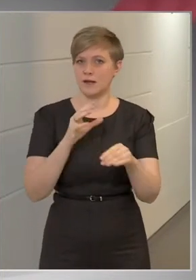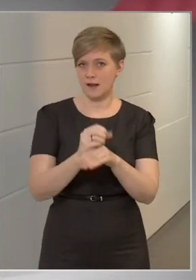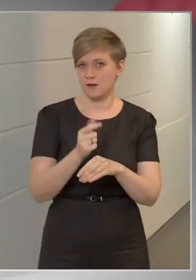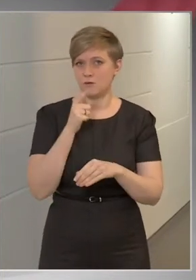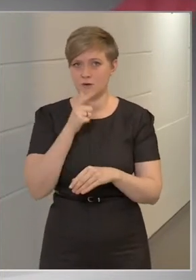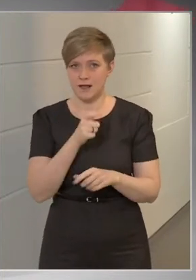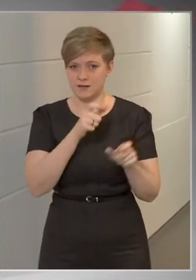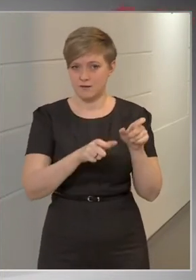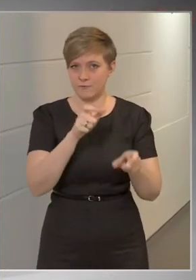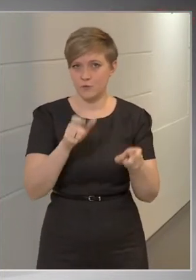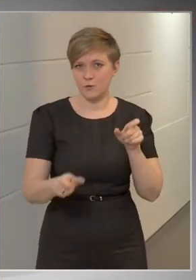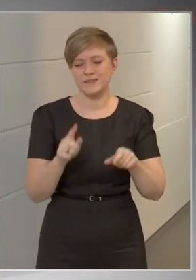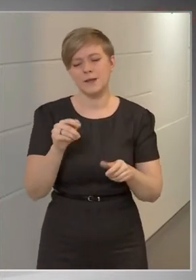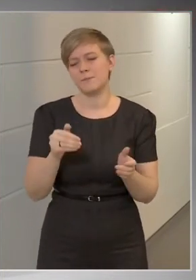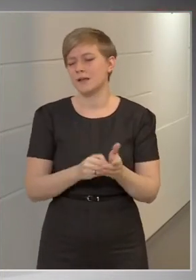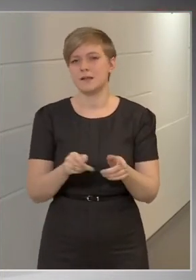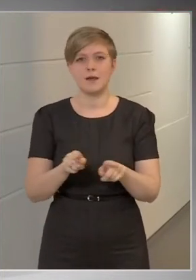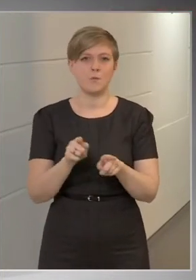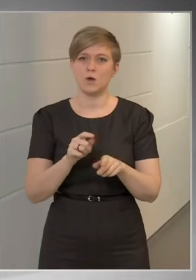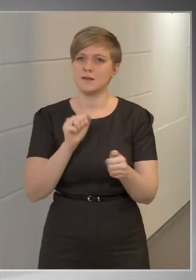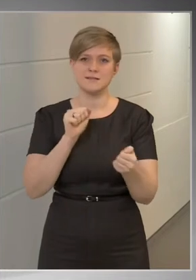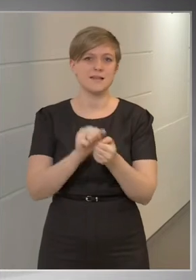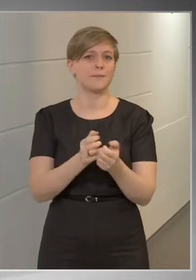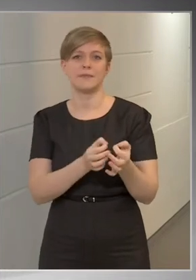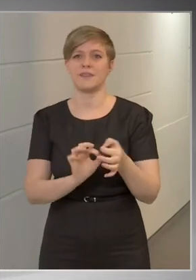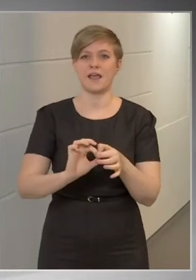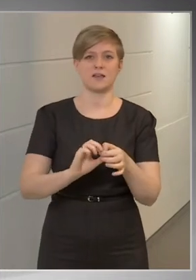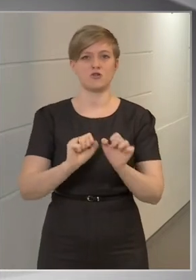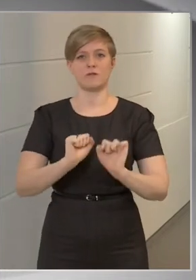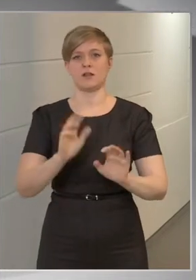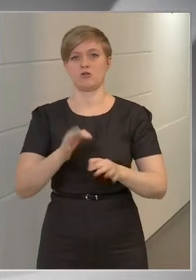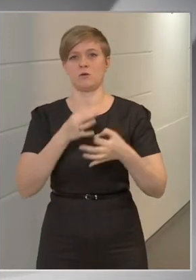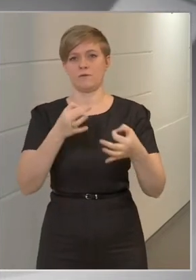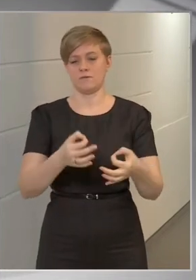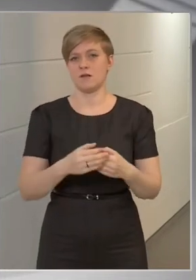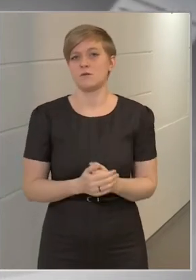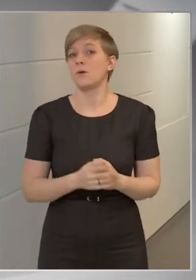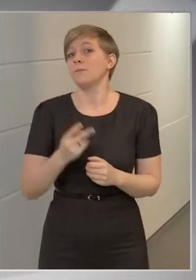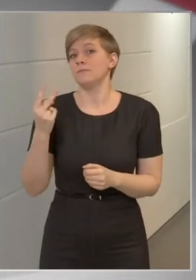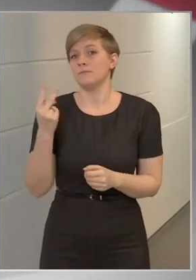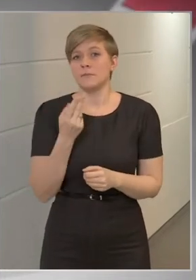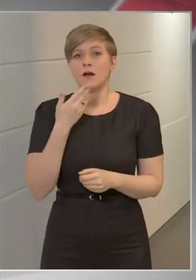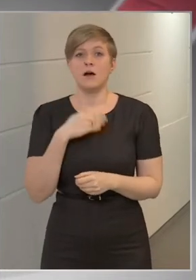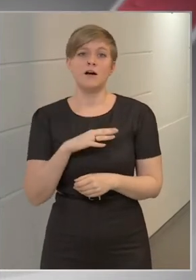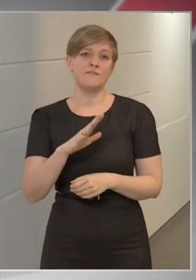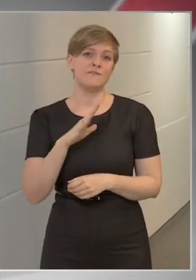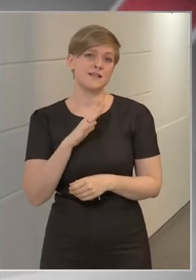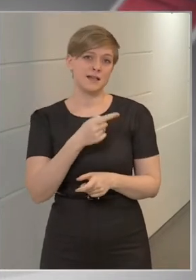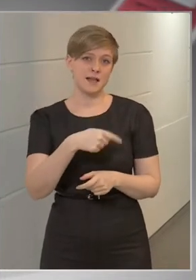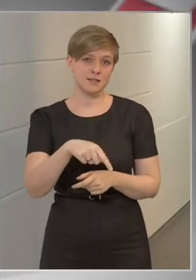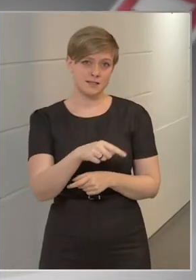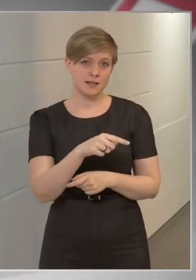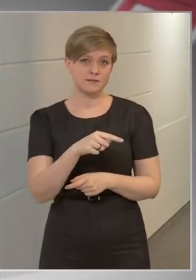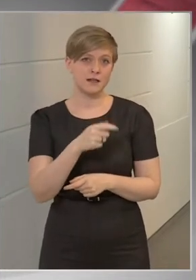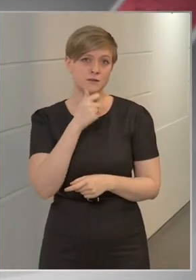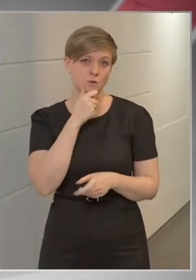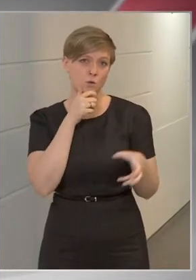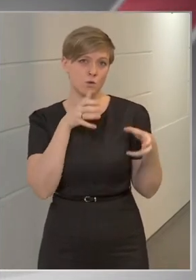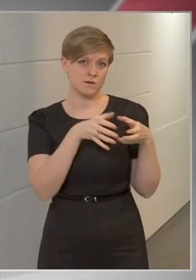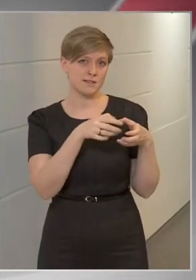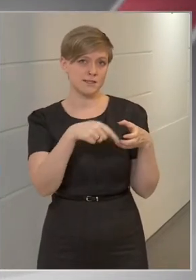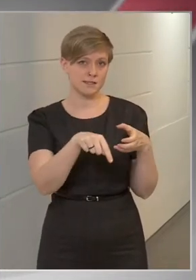érni, de ez még nem az a szám, ahol teljes védettségről beszélhetünk. Természetesen, hogyha a veszélyeztetett korosztály,